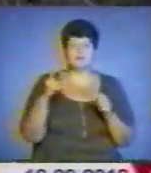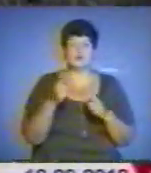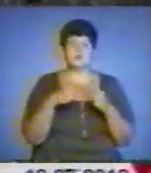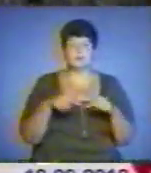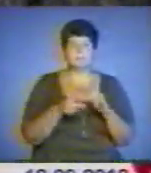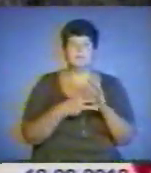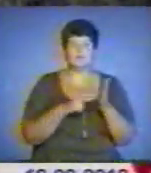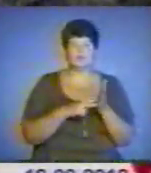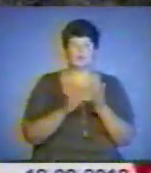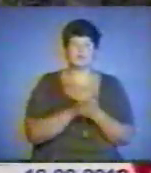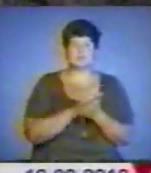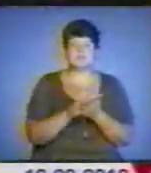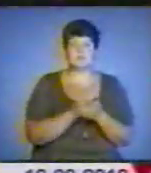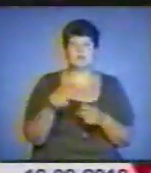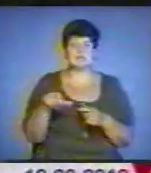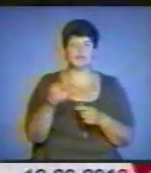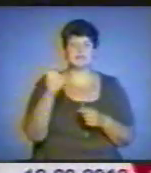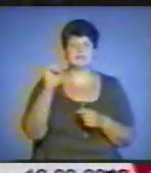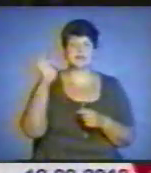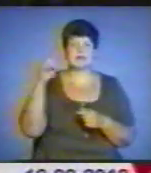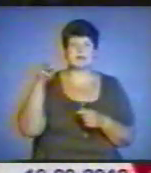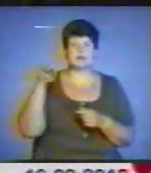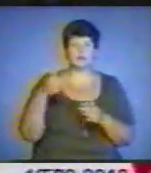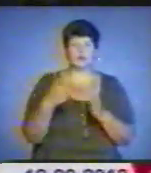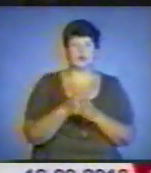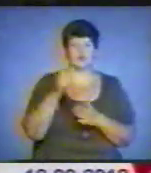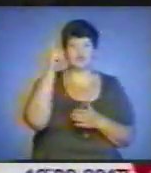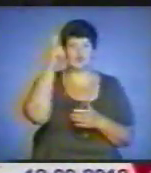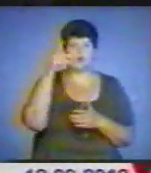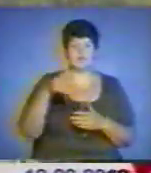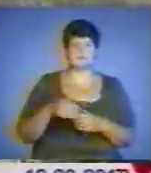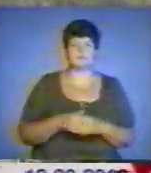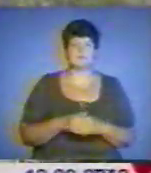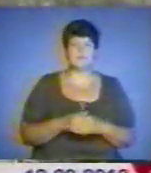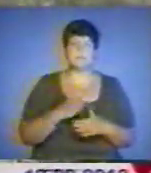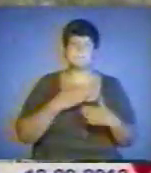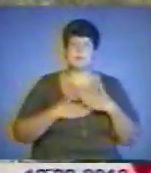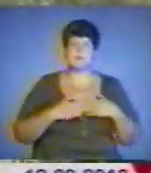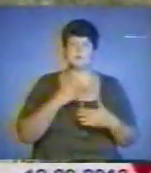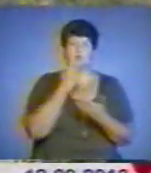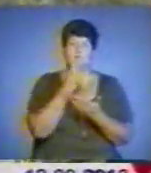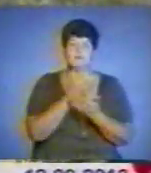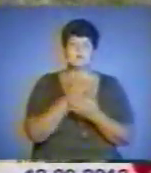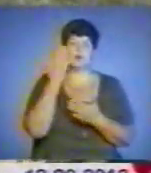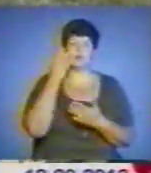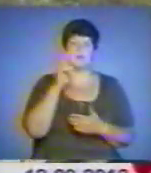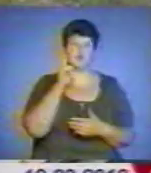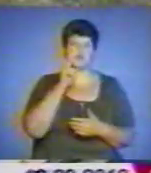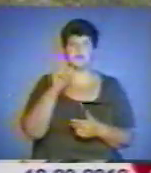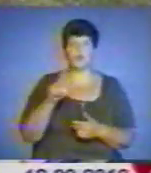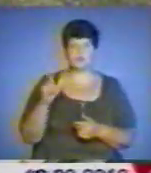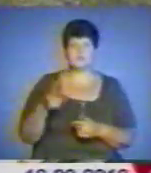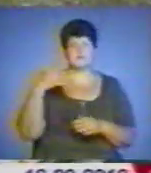очистити річку Серед у населених пунктах від Тернополя до Чорткова. Приємно дивитися, коли молоді люди свідомо